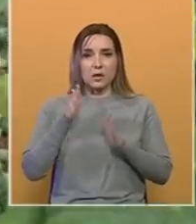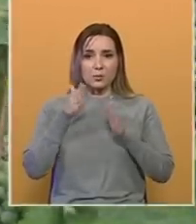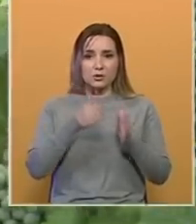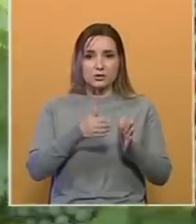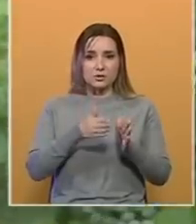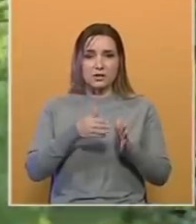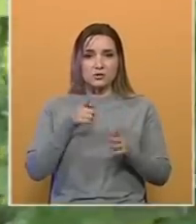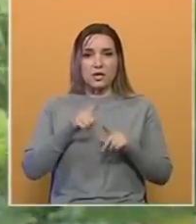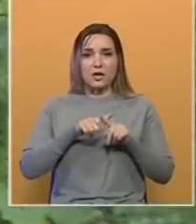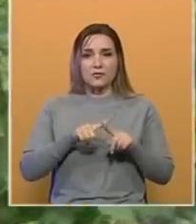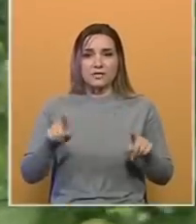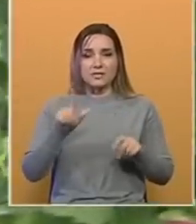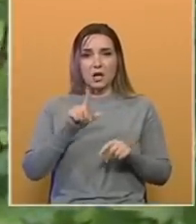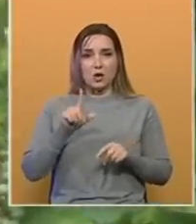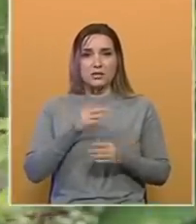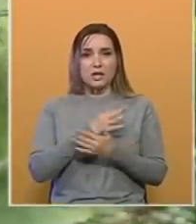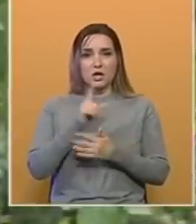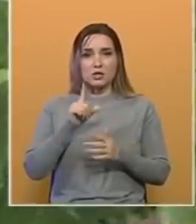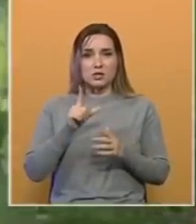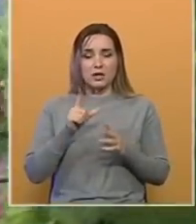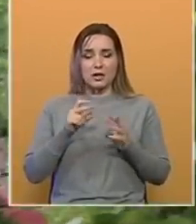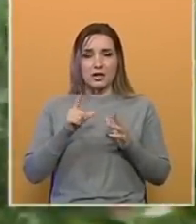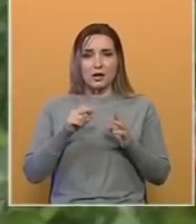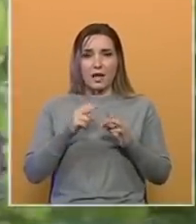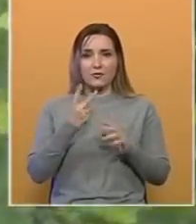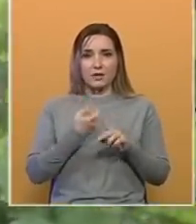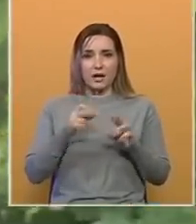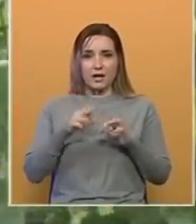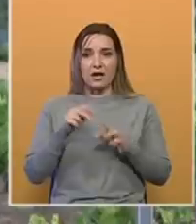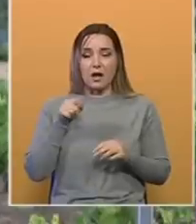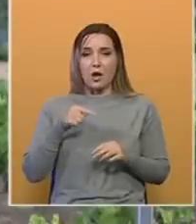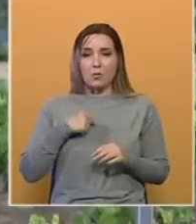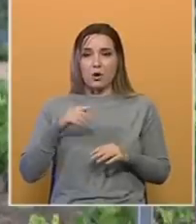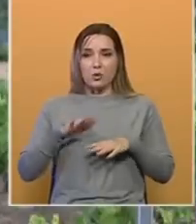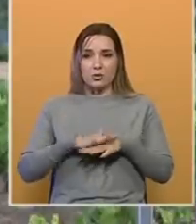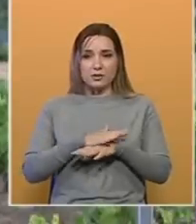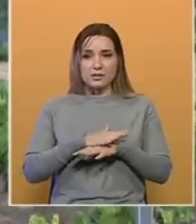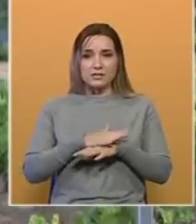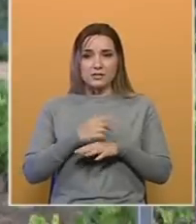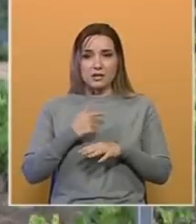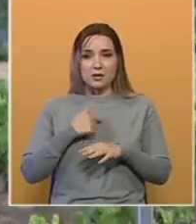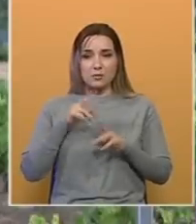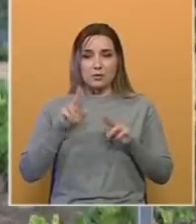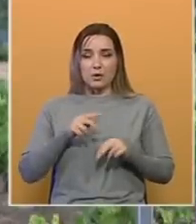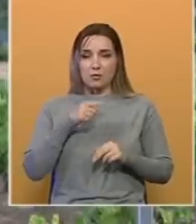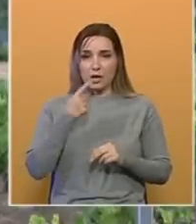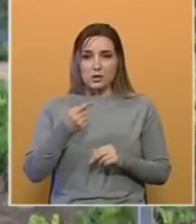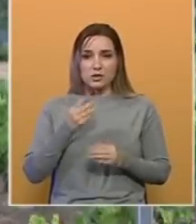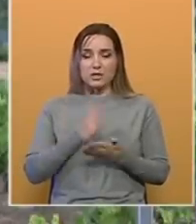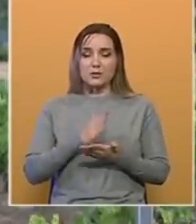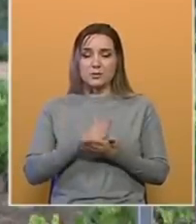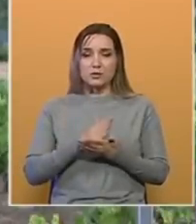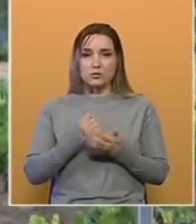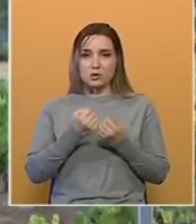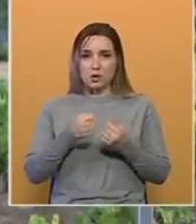autoktornoj vrsti loze žilavka. Moji utisci o žilavci su fenomenalni i usuđujem se reći, i bit ću